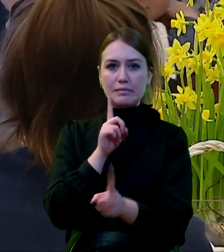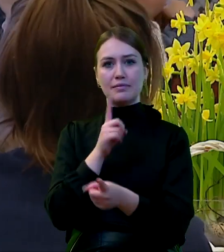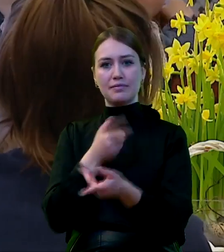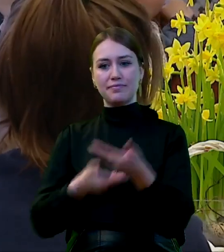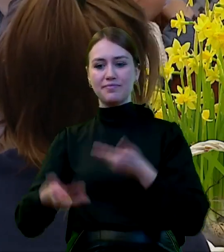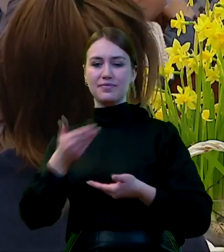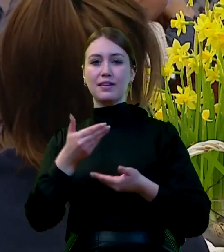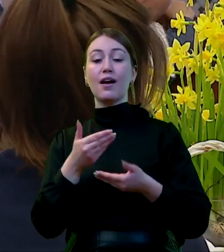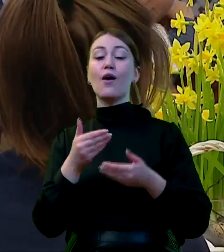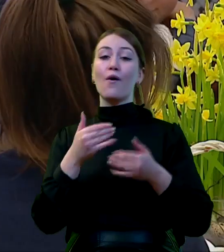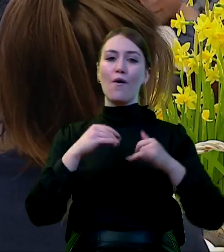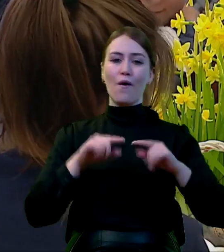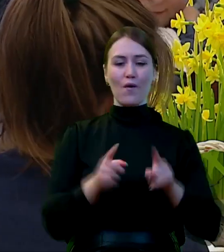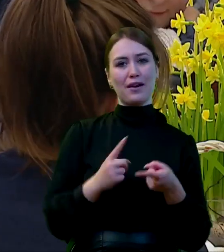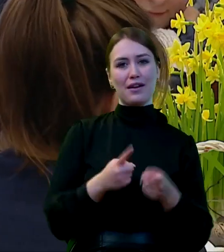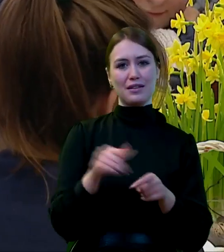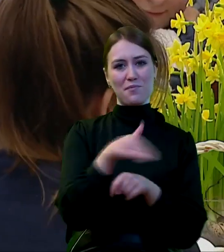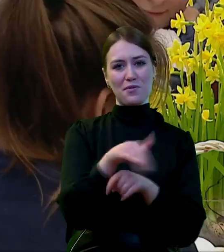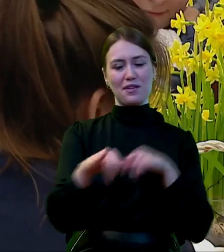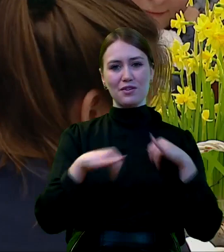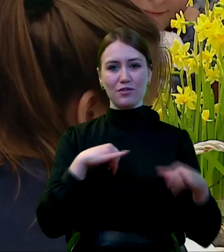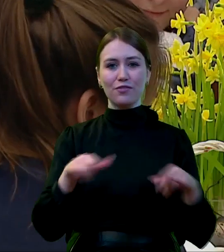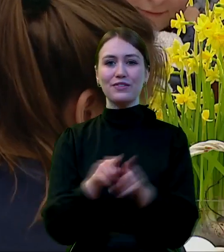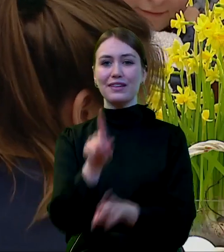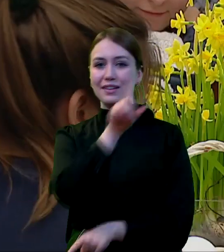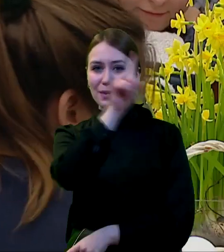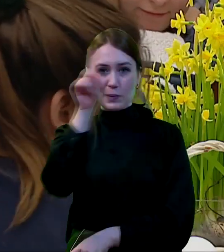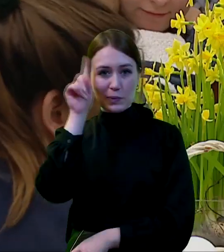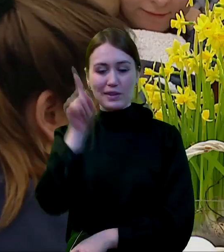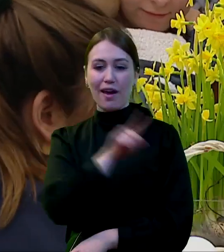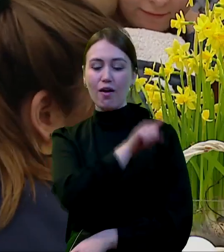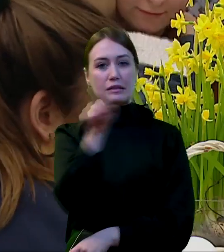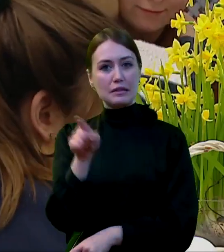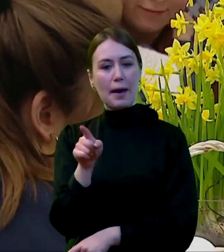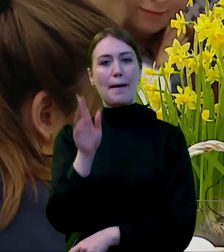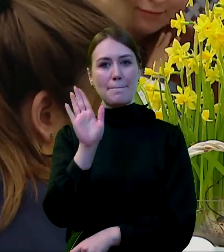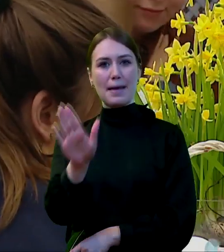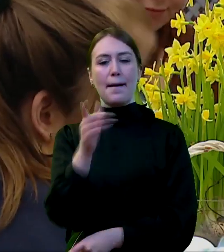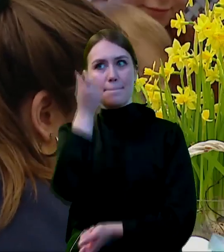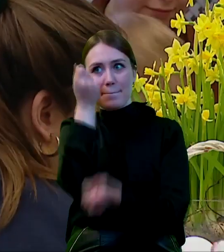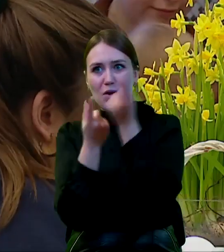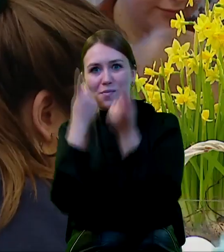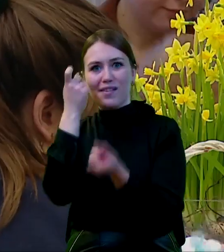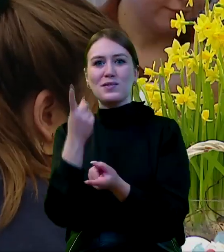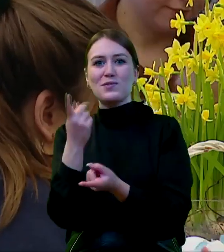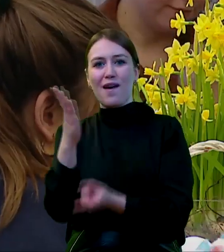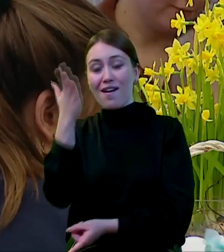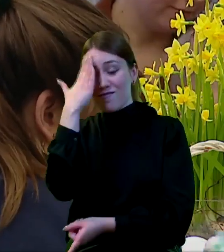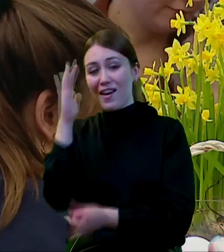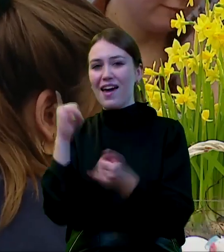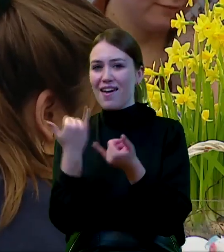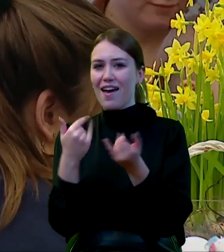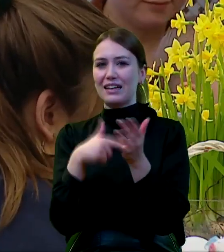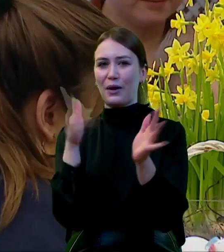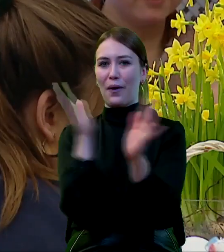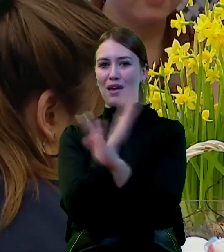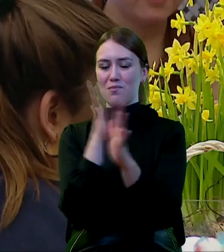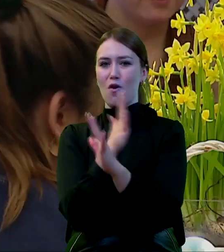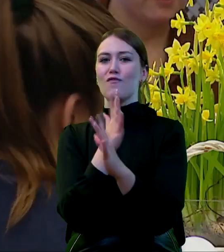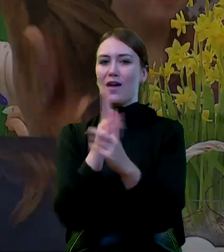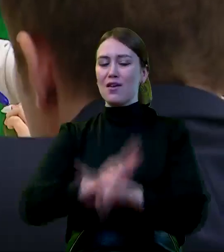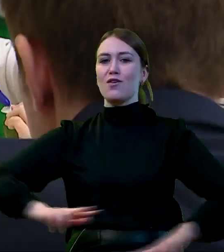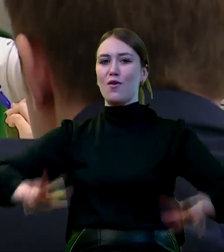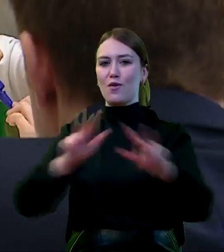organizacjami pozarządowymi, z ludźmi, którzy mają pomysły, wiedzą, jak należy ten klimat